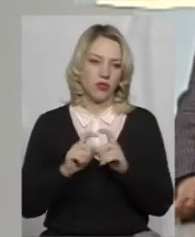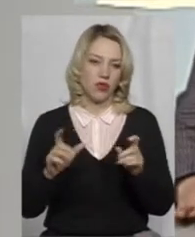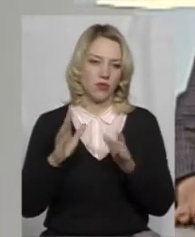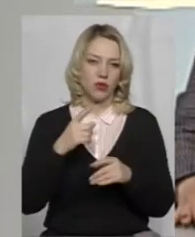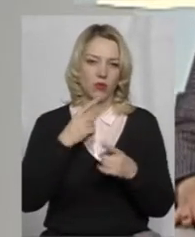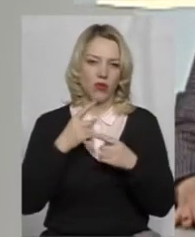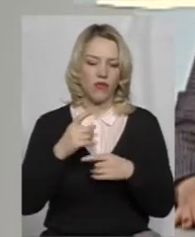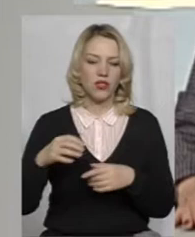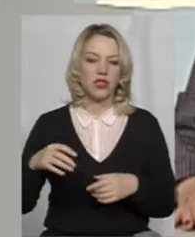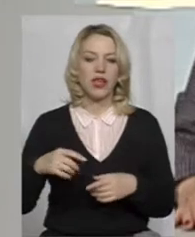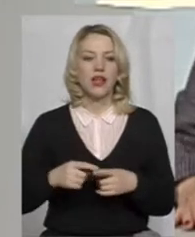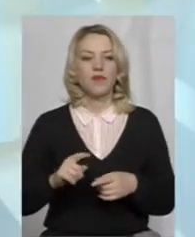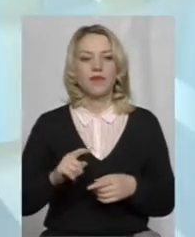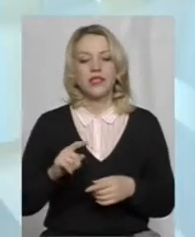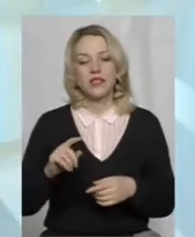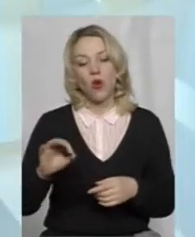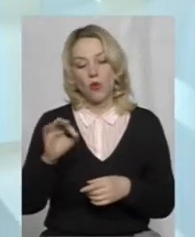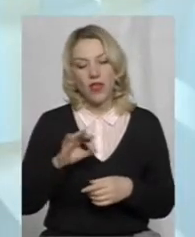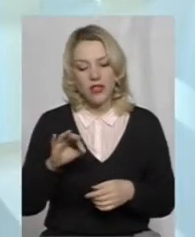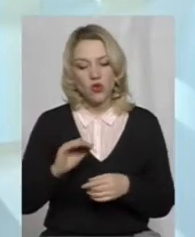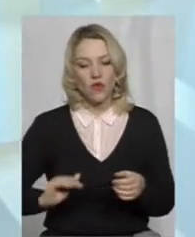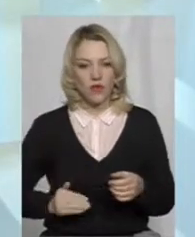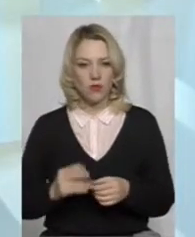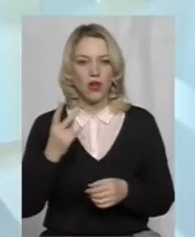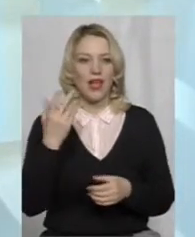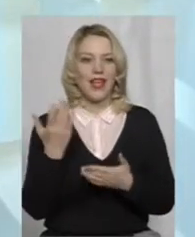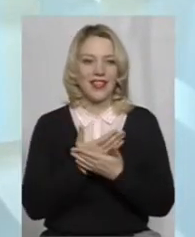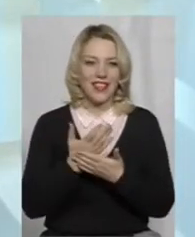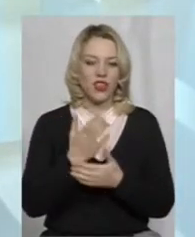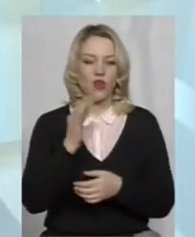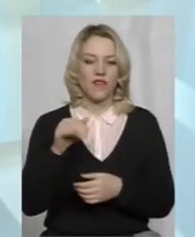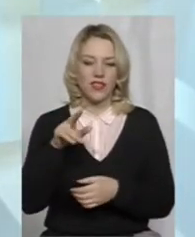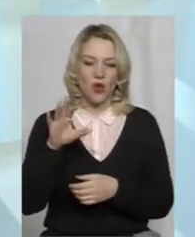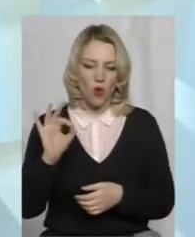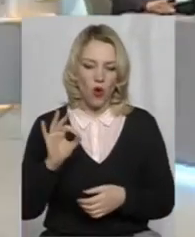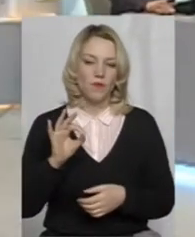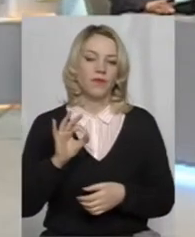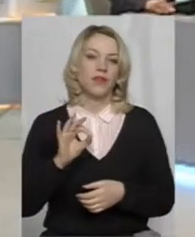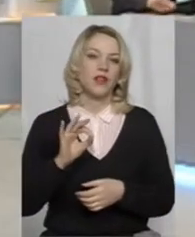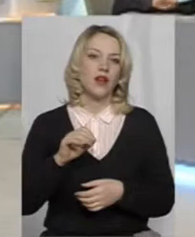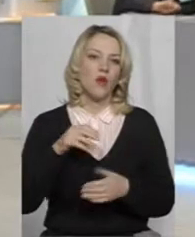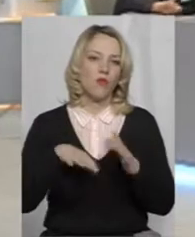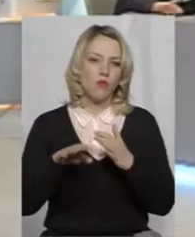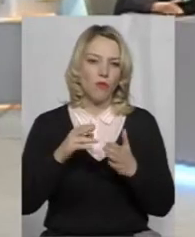директором обласної фірми «Кіно-відео-прокат» Андрієм Олесим. Дякую, що звітали до нас.